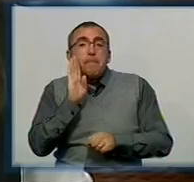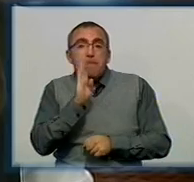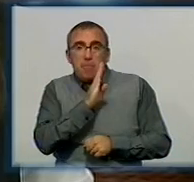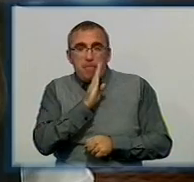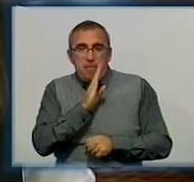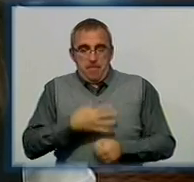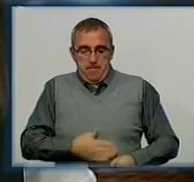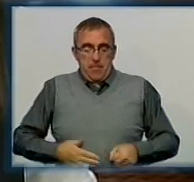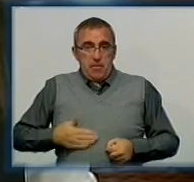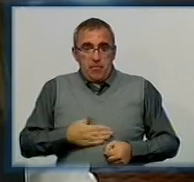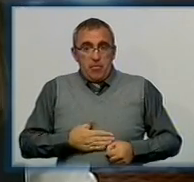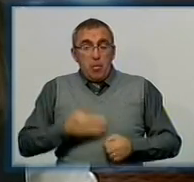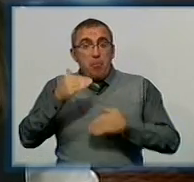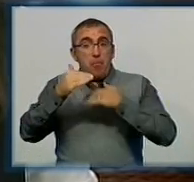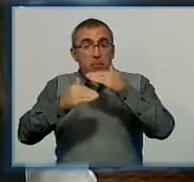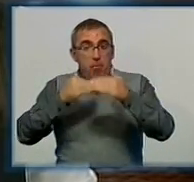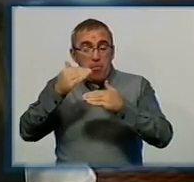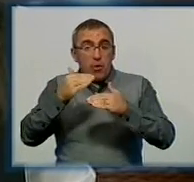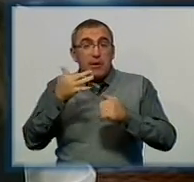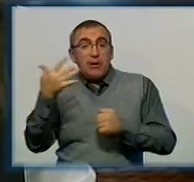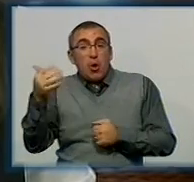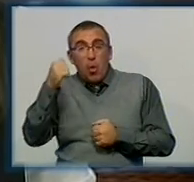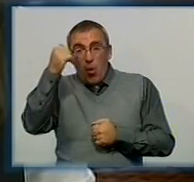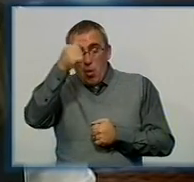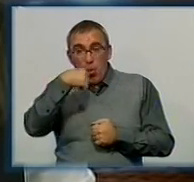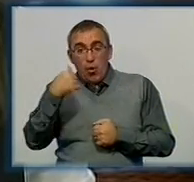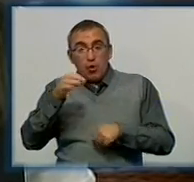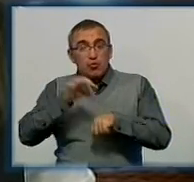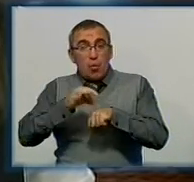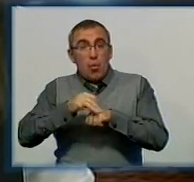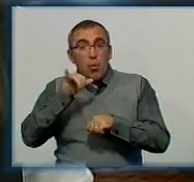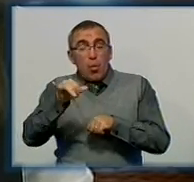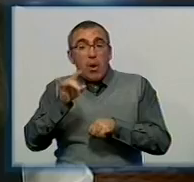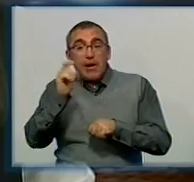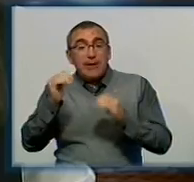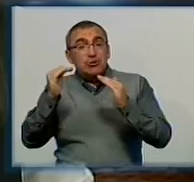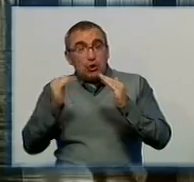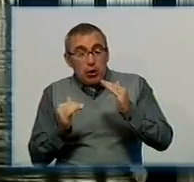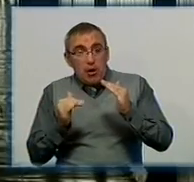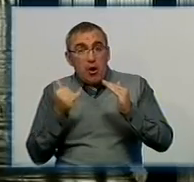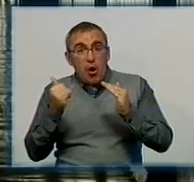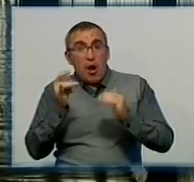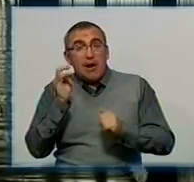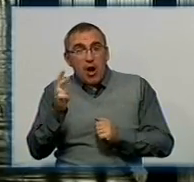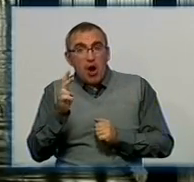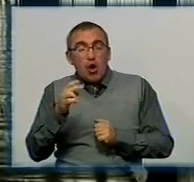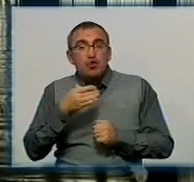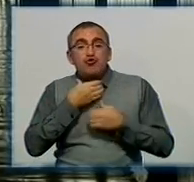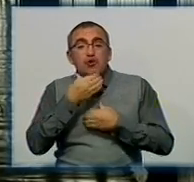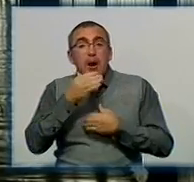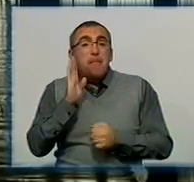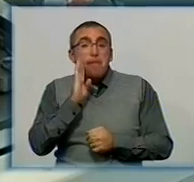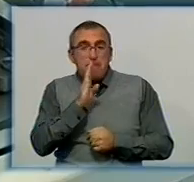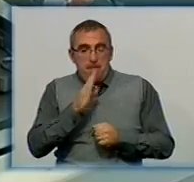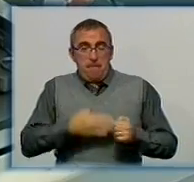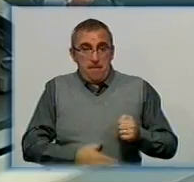сполох. Хвороба прогресує, бо ще кілька років тому захворюваність була у рази нижчою. Хворі на рак шийки матки переважно жінки до